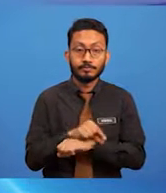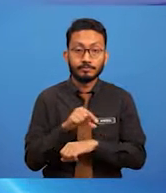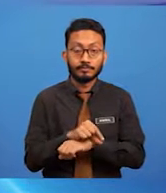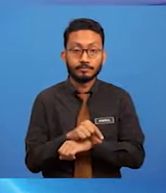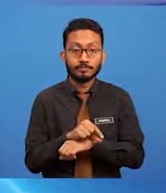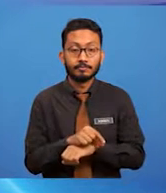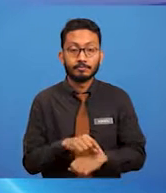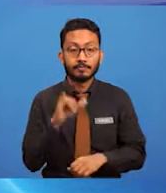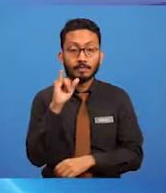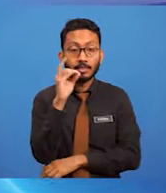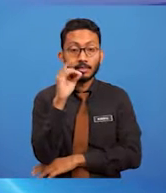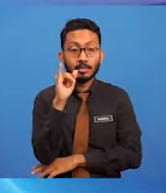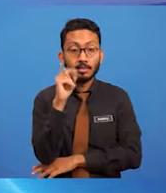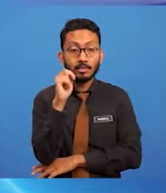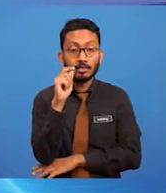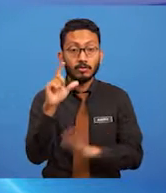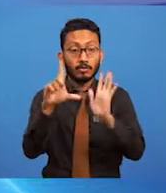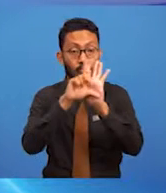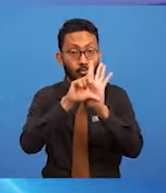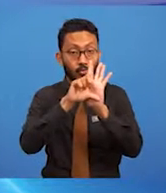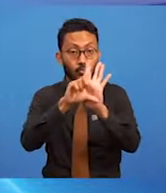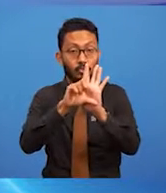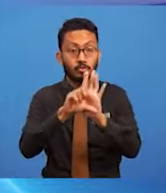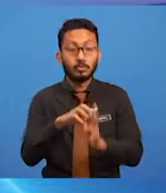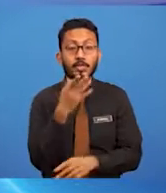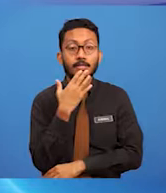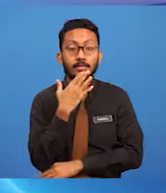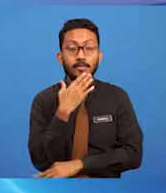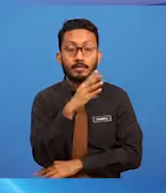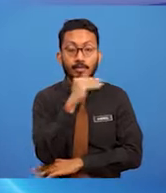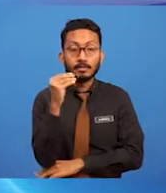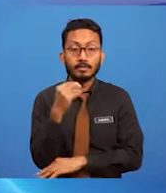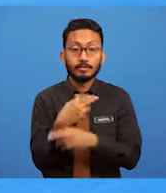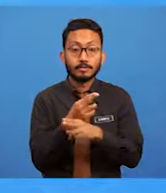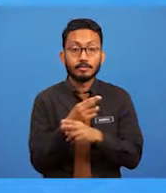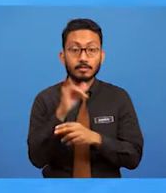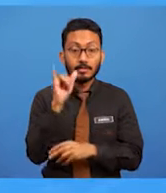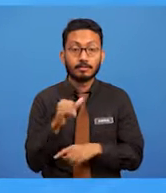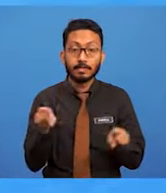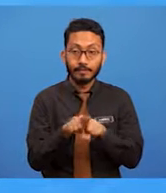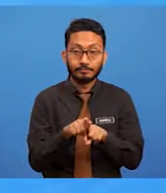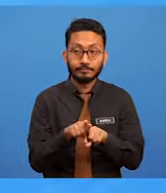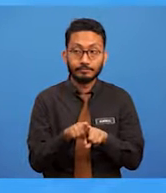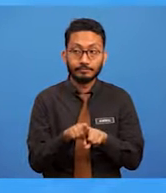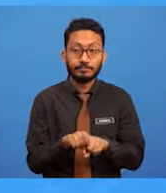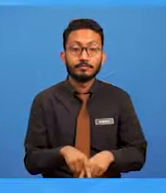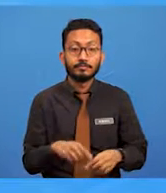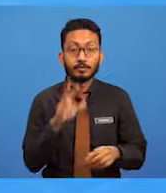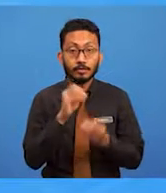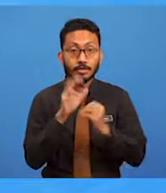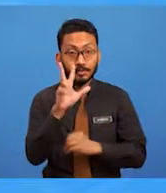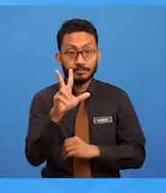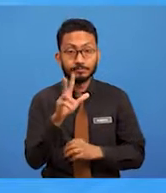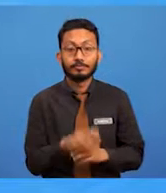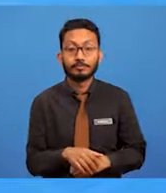iaitu logo, skema warna dan rekaan yang sama. yang ketiga pula adalah